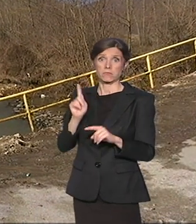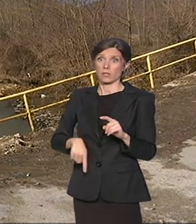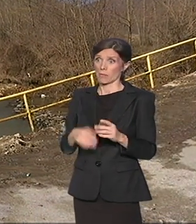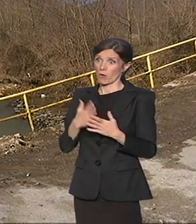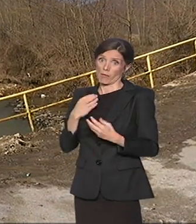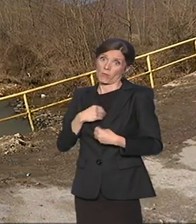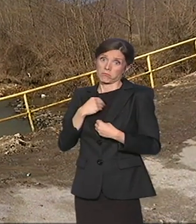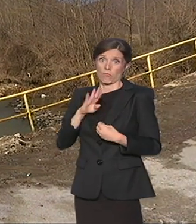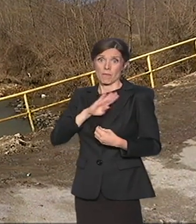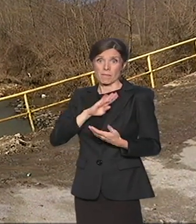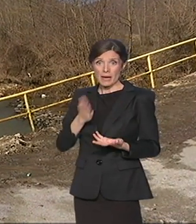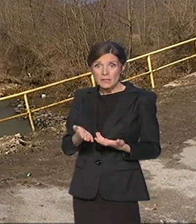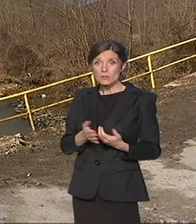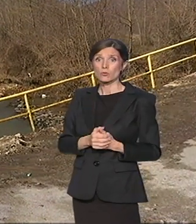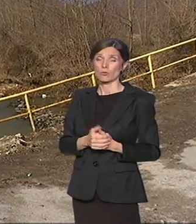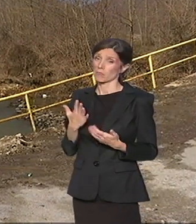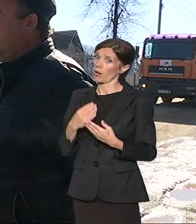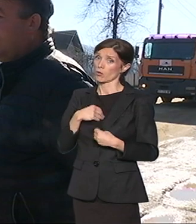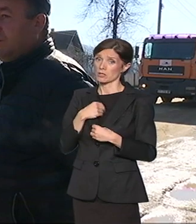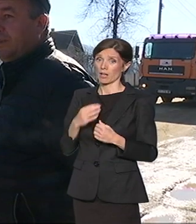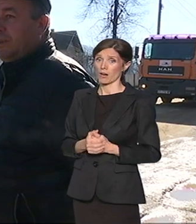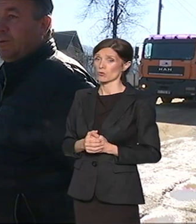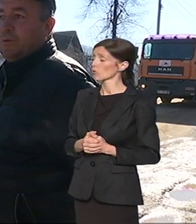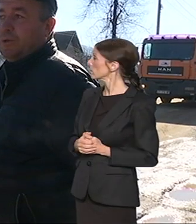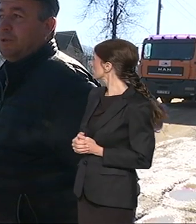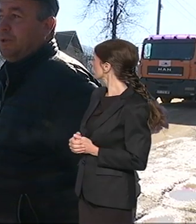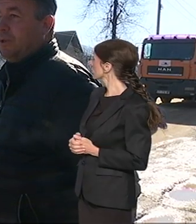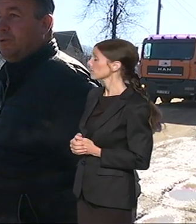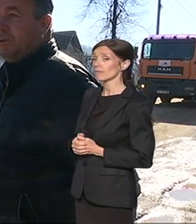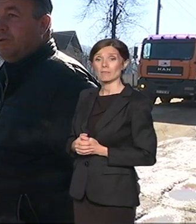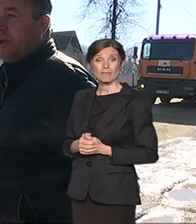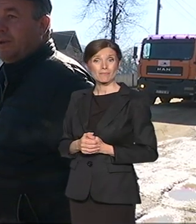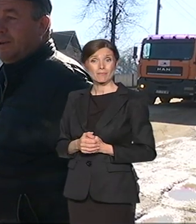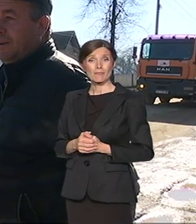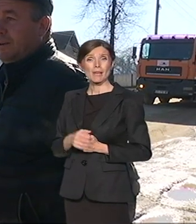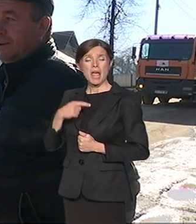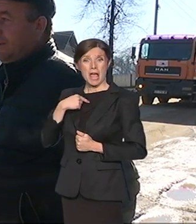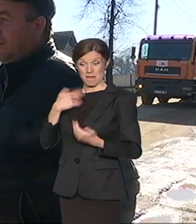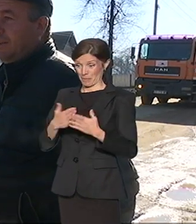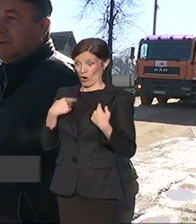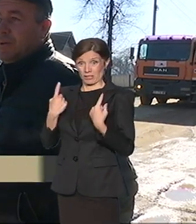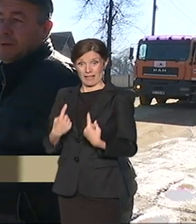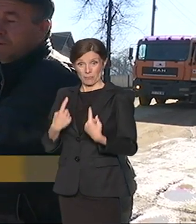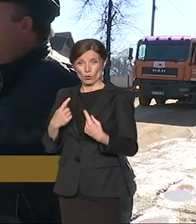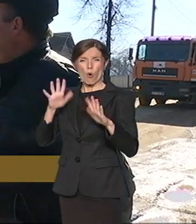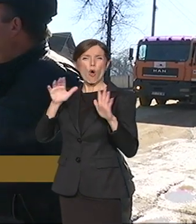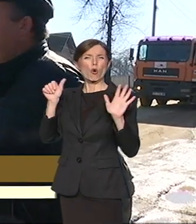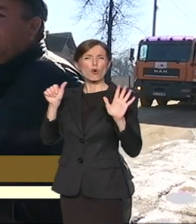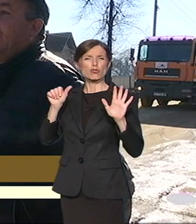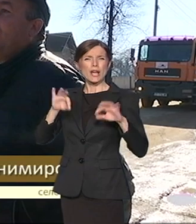Strašno. Tu sam bio, bila je ogromna voda, ne išla oko šest i nešto izjutra. I tako da,